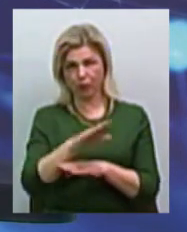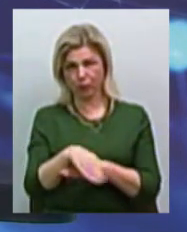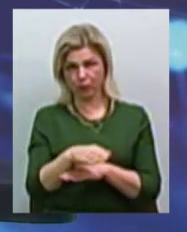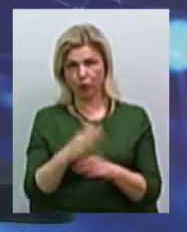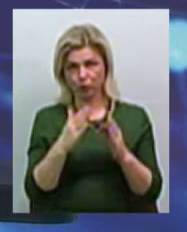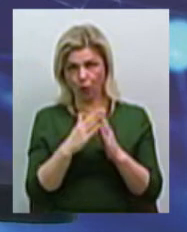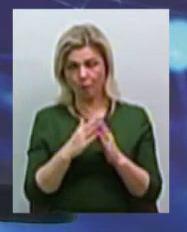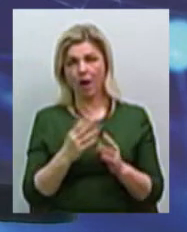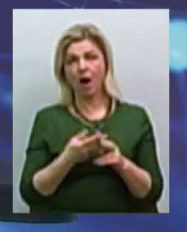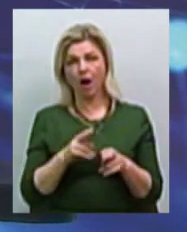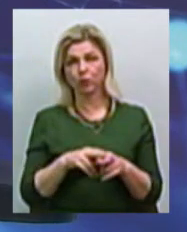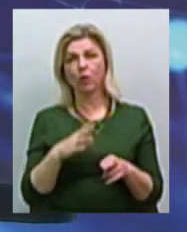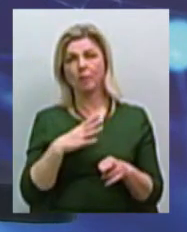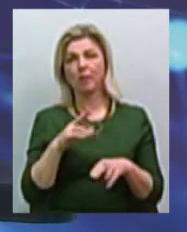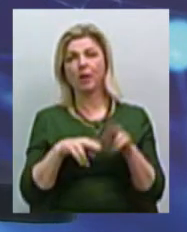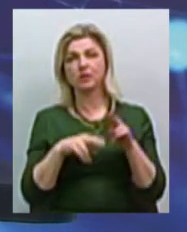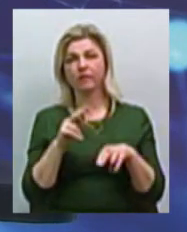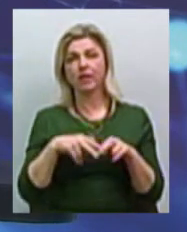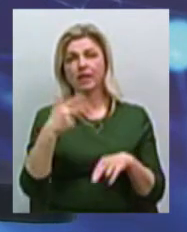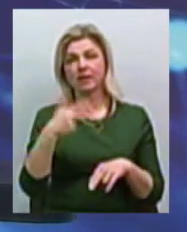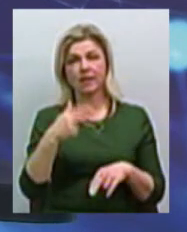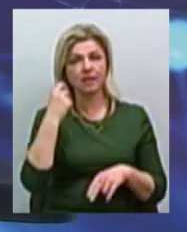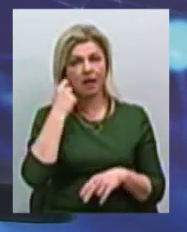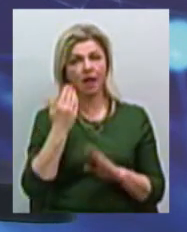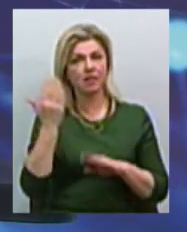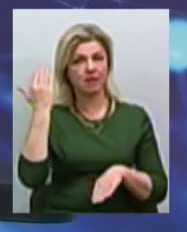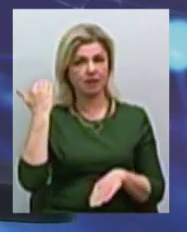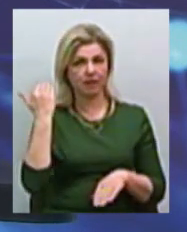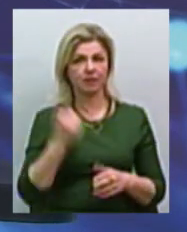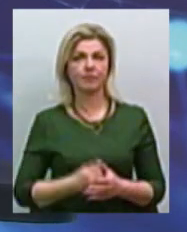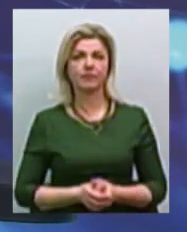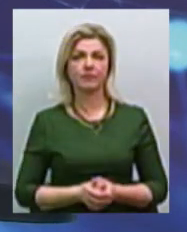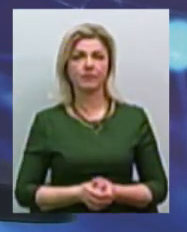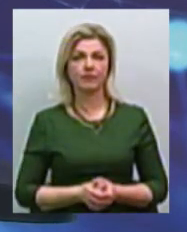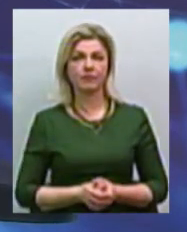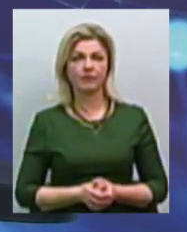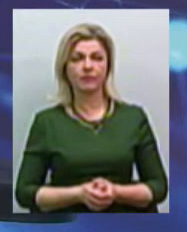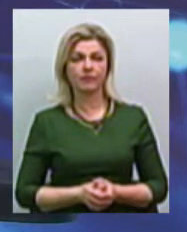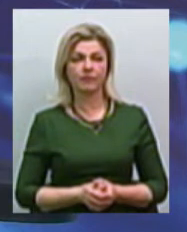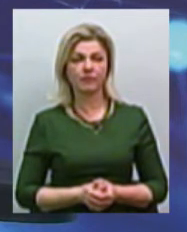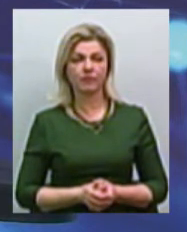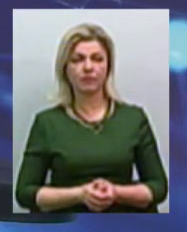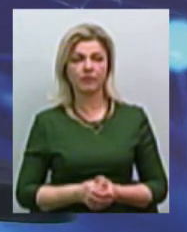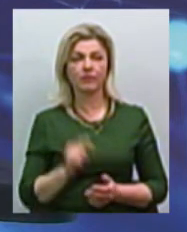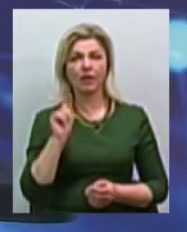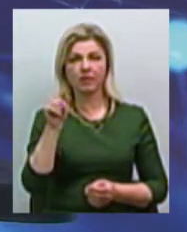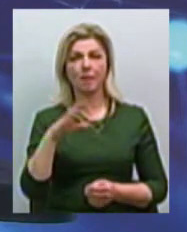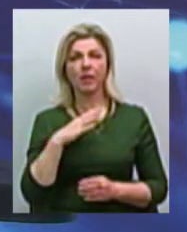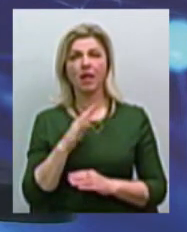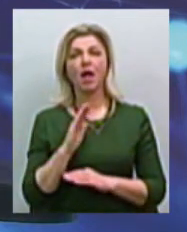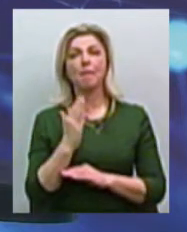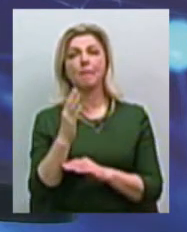який був построений 30 років тому. Там була березова роща,